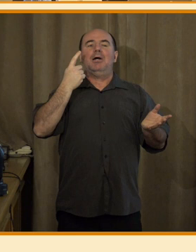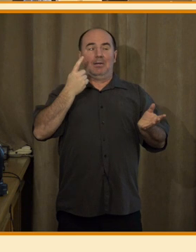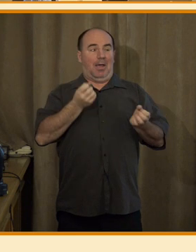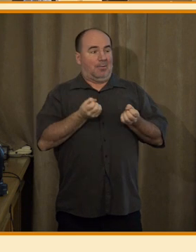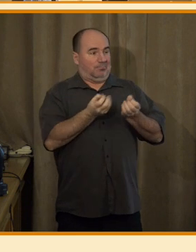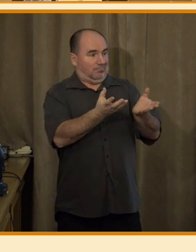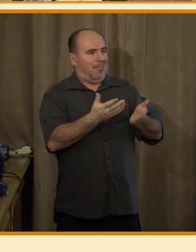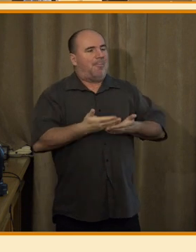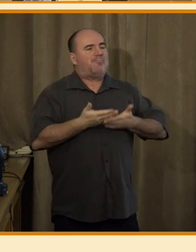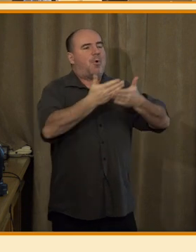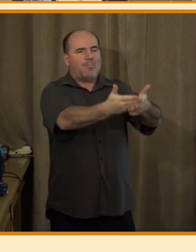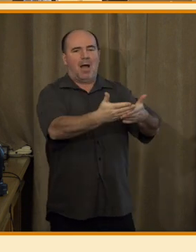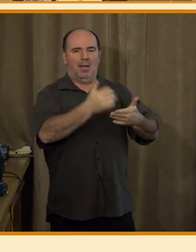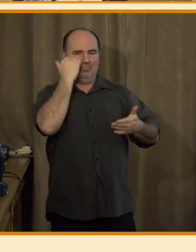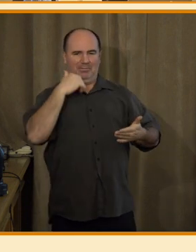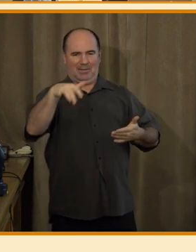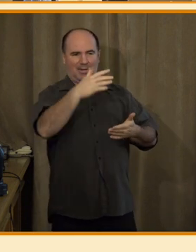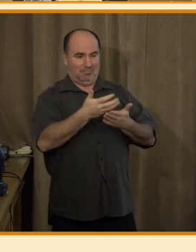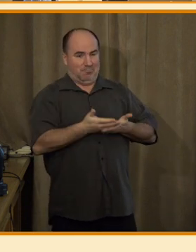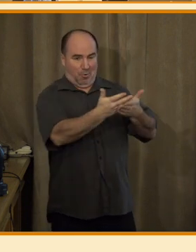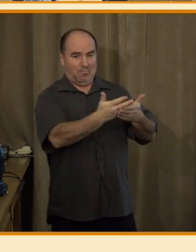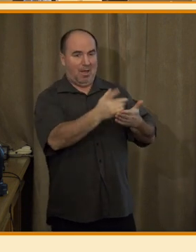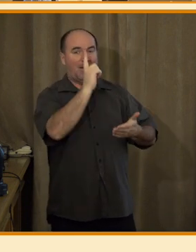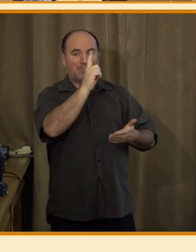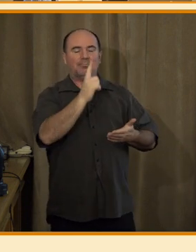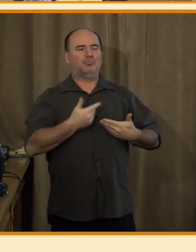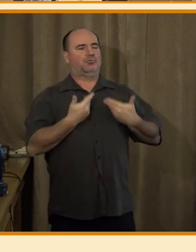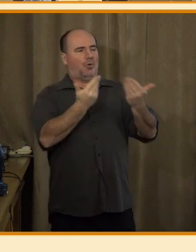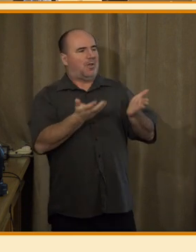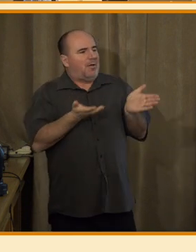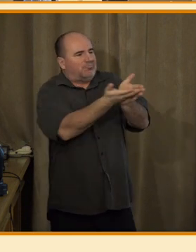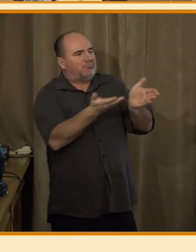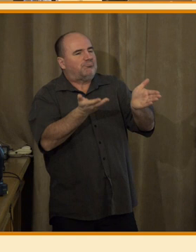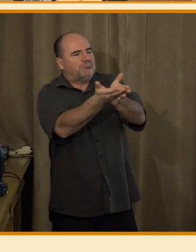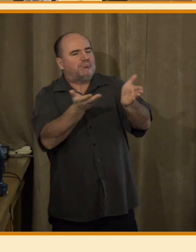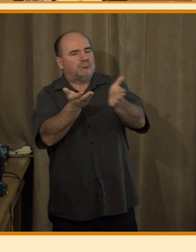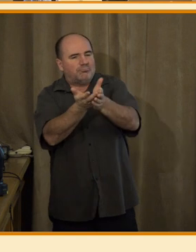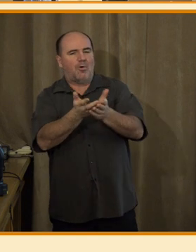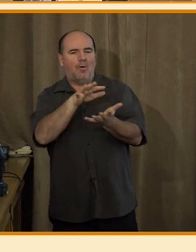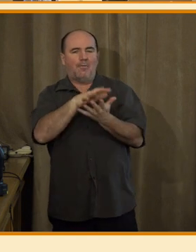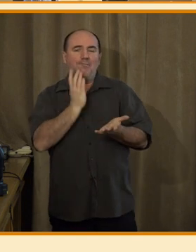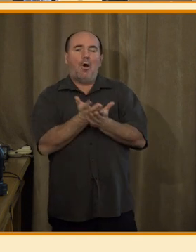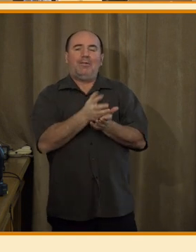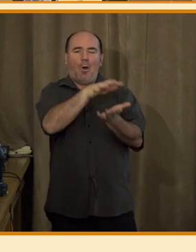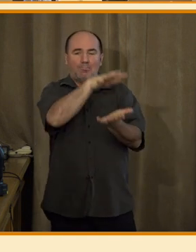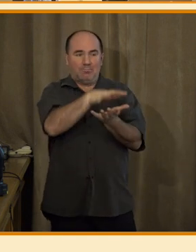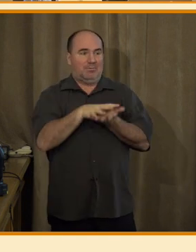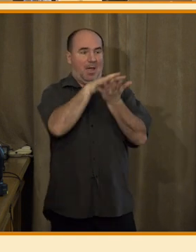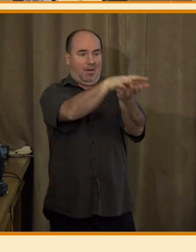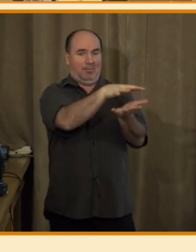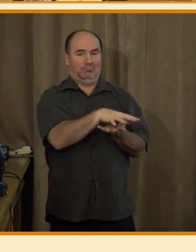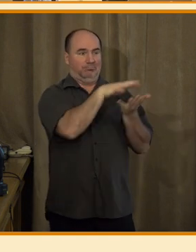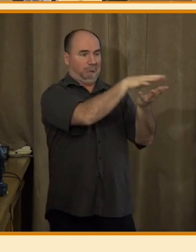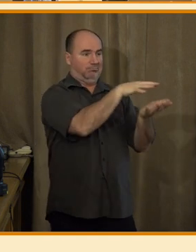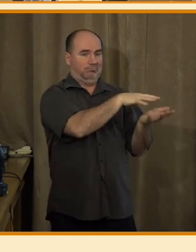pomáhat. Oni dostanou ten obsah personalizovaný, který je pro ně v úvozovkách